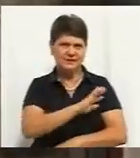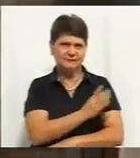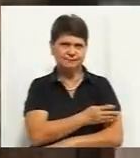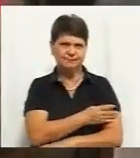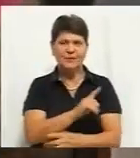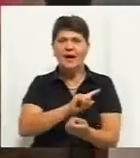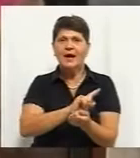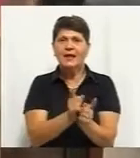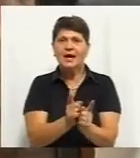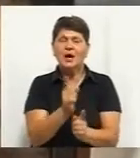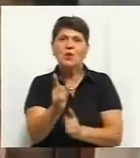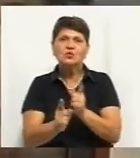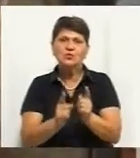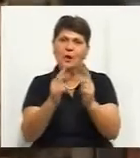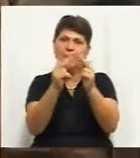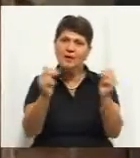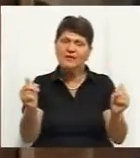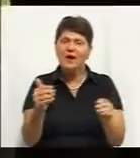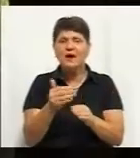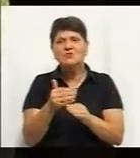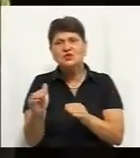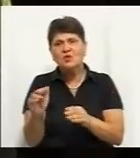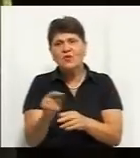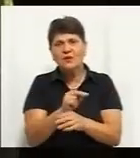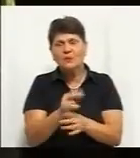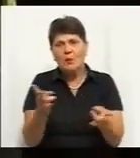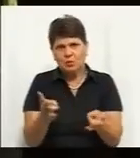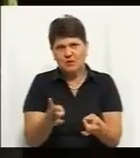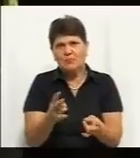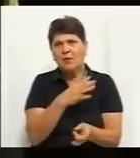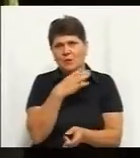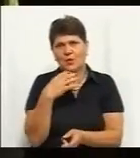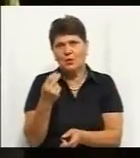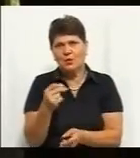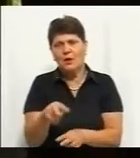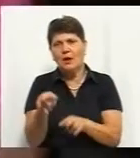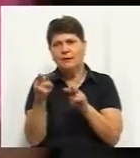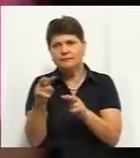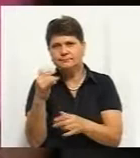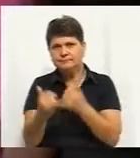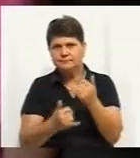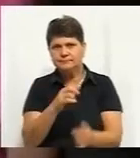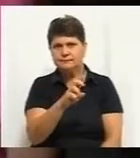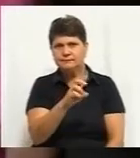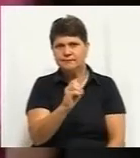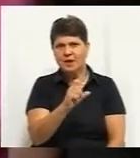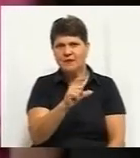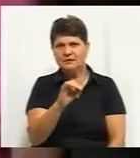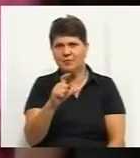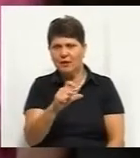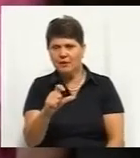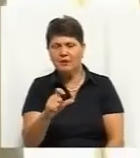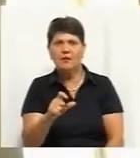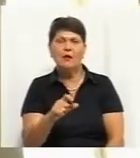Для реконструкції палацу чи хоча б часткового ремонту потрібні чималі кошти, каже наглядач Олександр Безбах. Виділити їх Тучинська